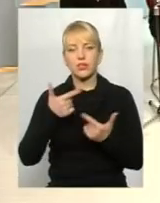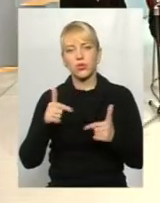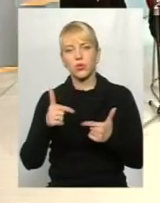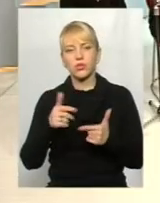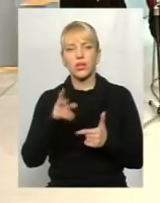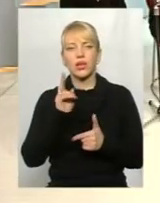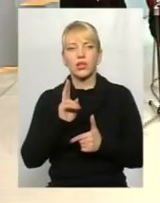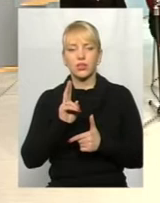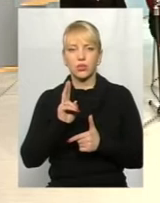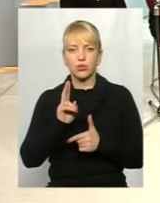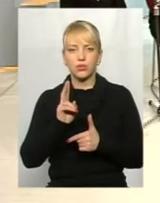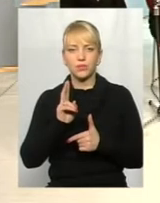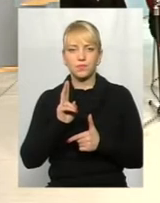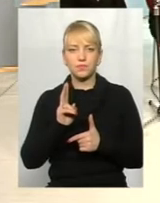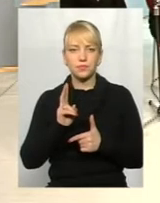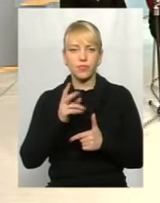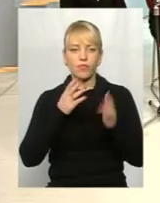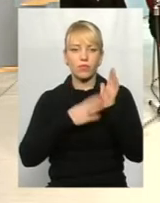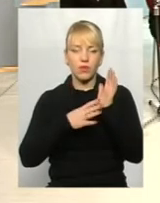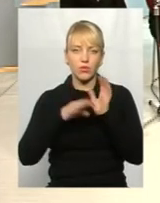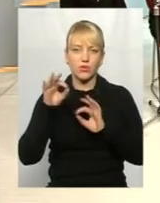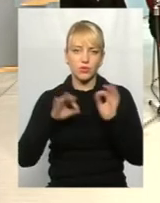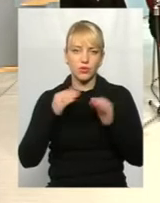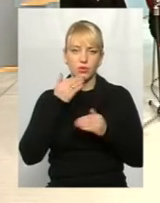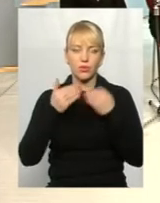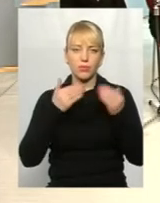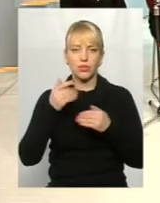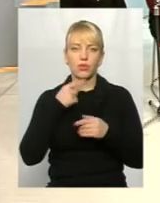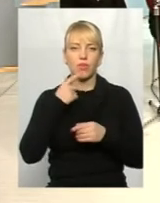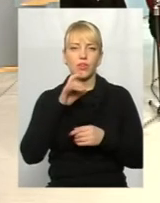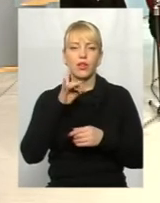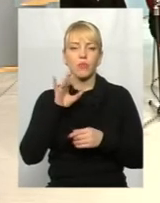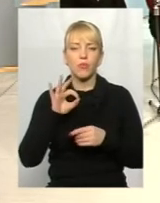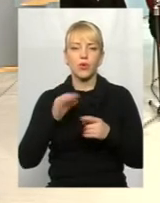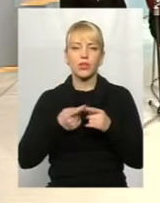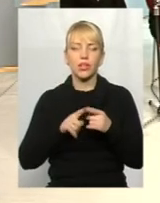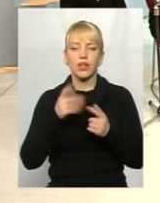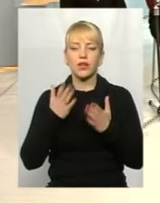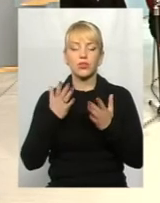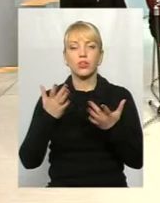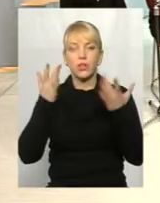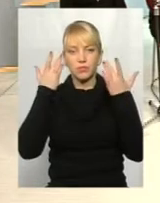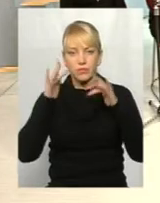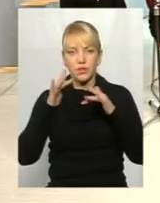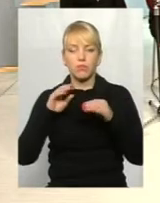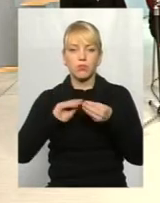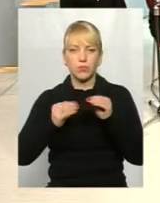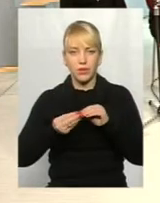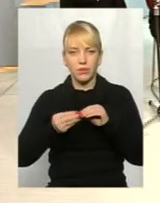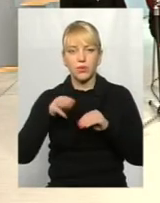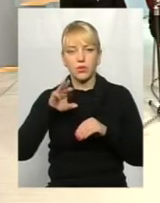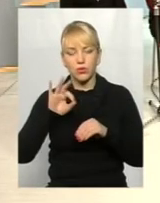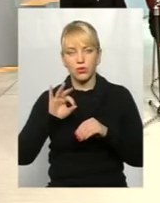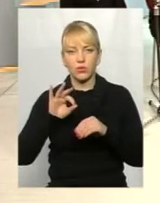90% з опитаних говорили про те, що вони, якщо раптом якісь є проблеми, зазвичай